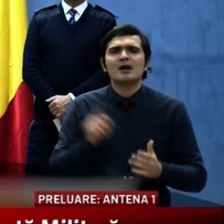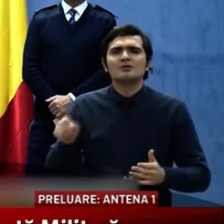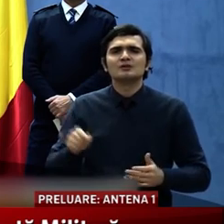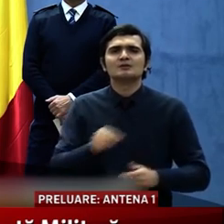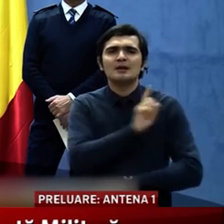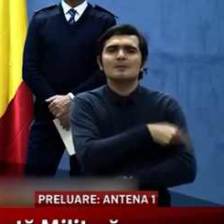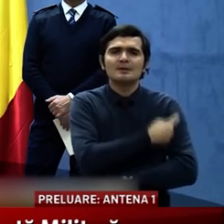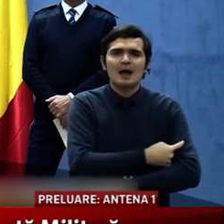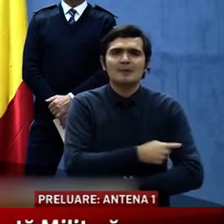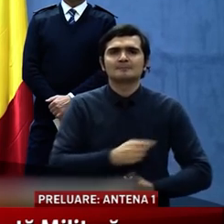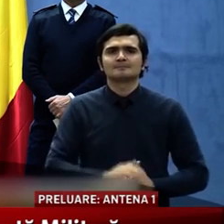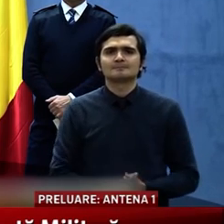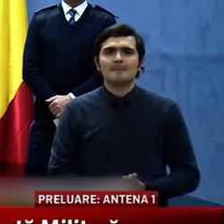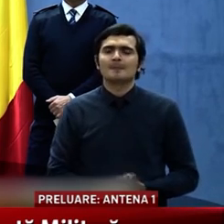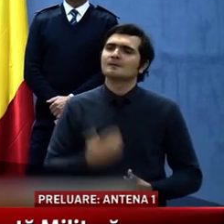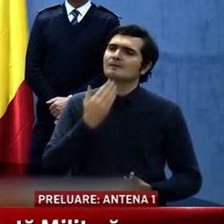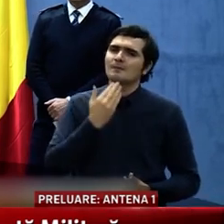și la unitățile sanitare. Vă mulțumesc!